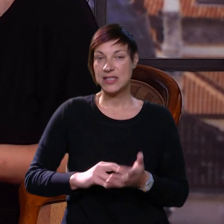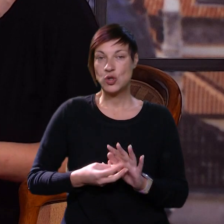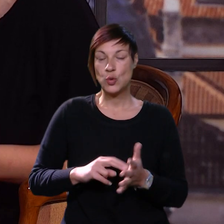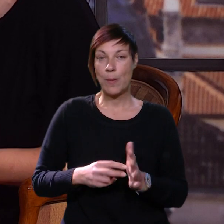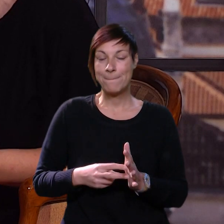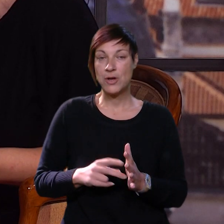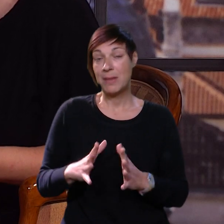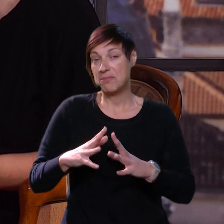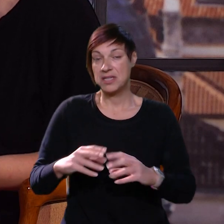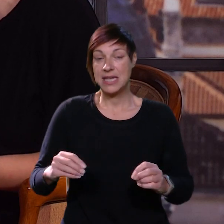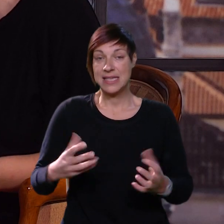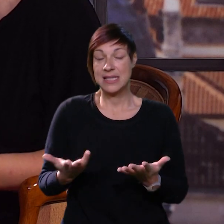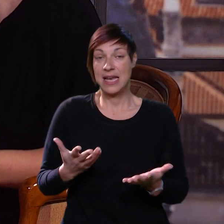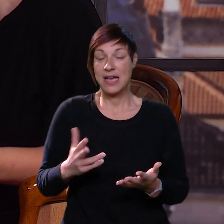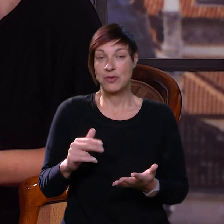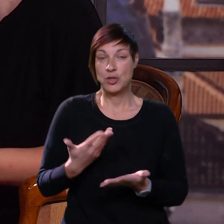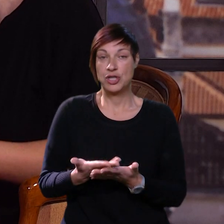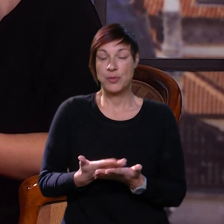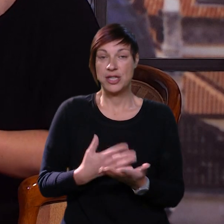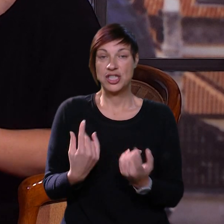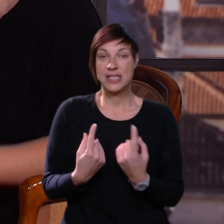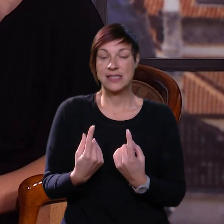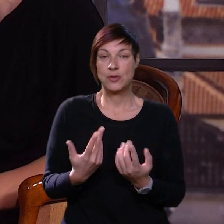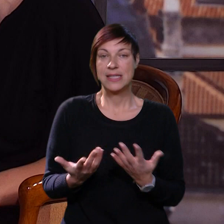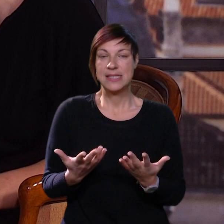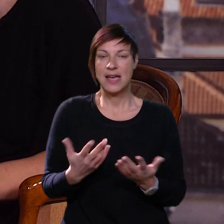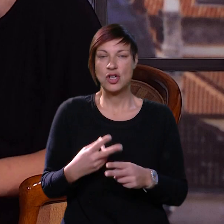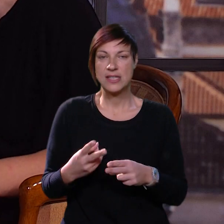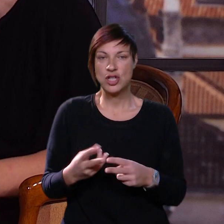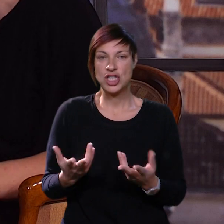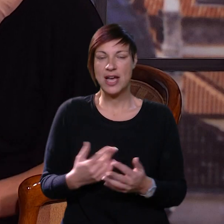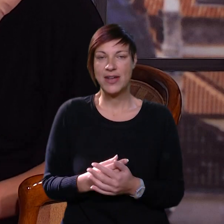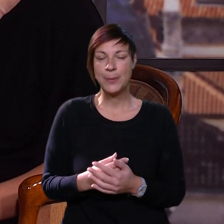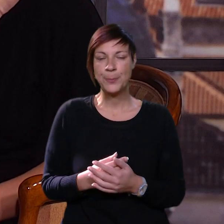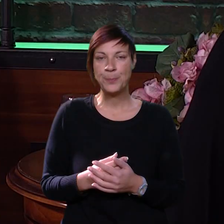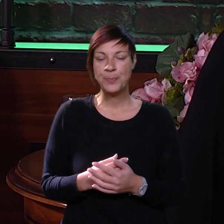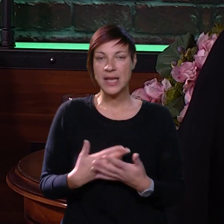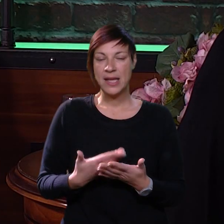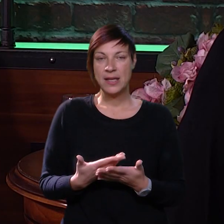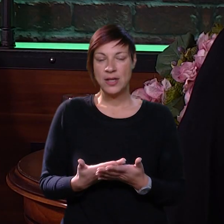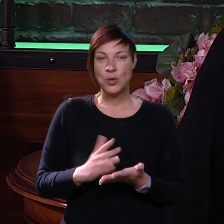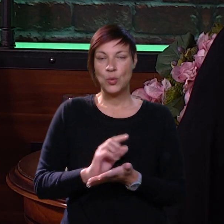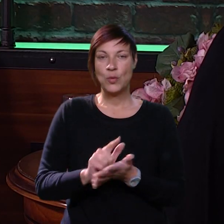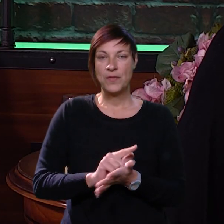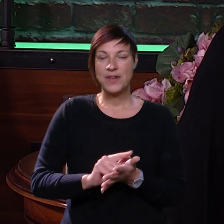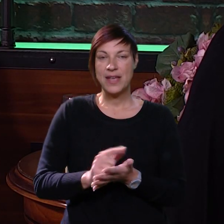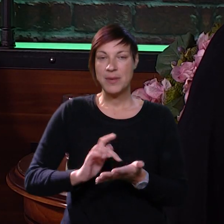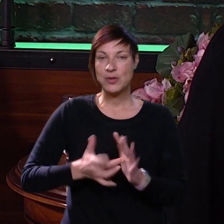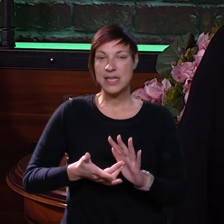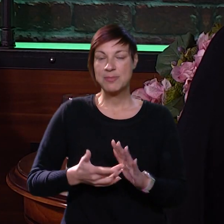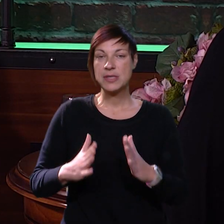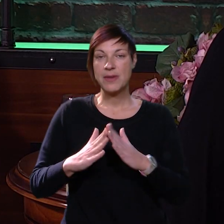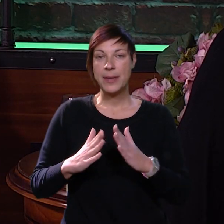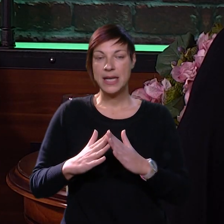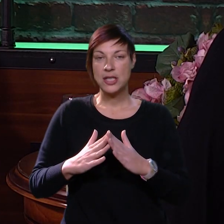nisu problemi baš nestali neke, ako ih možemo ili određene situacije, kako onda to... Tako je, dakle u tom vremenu kada